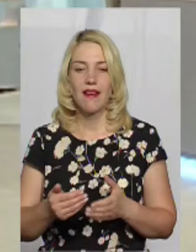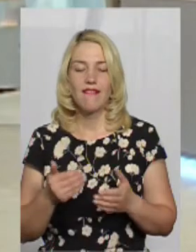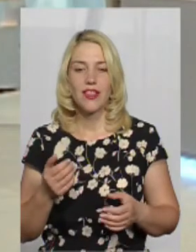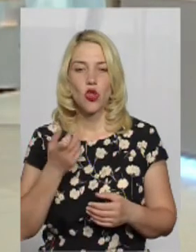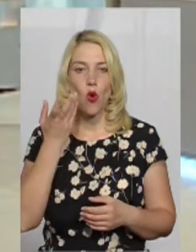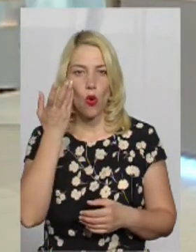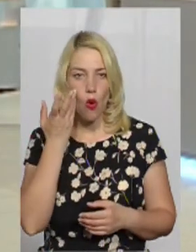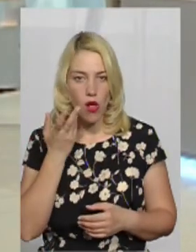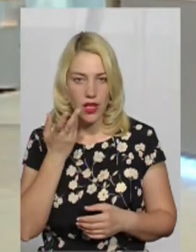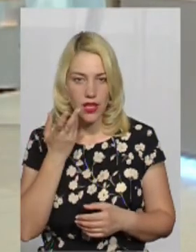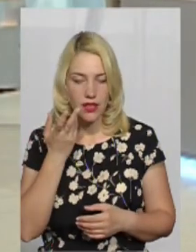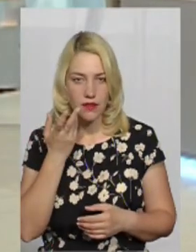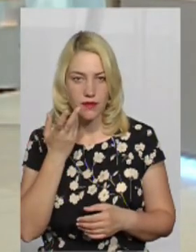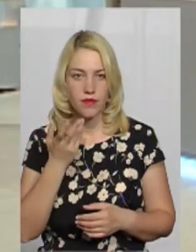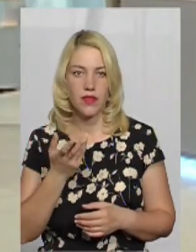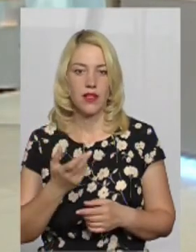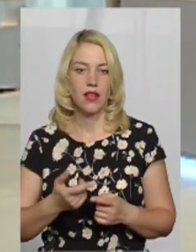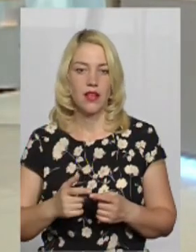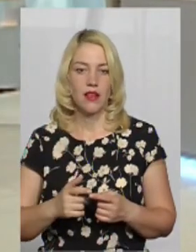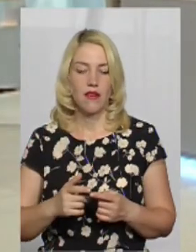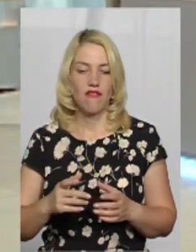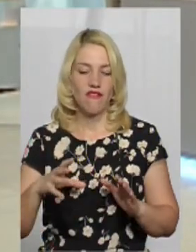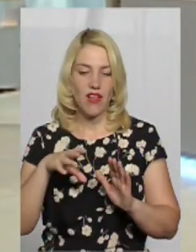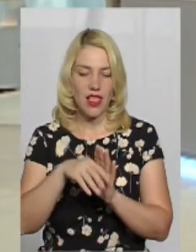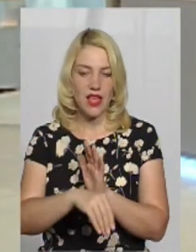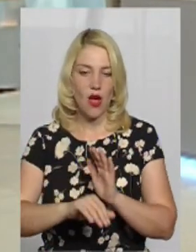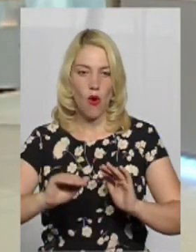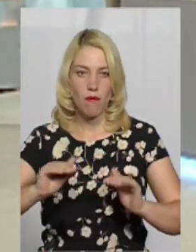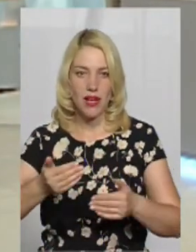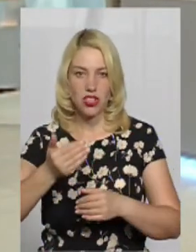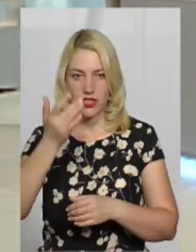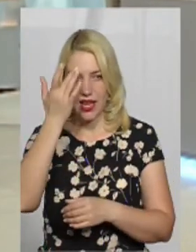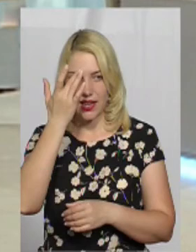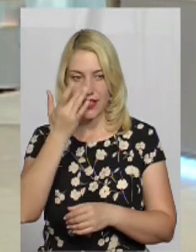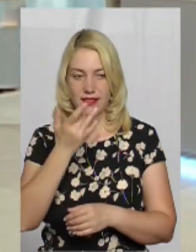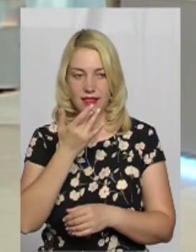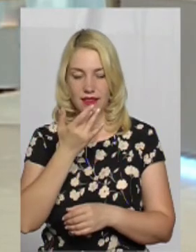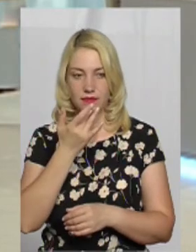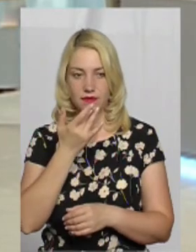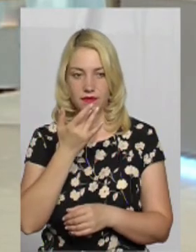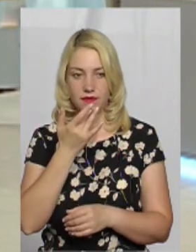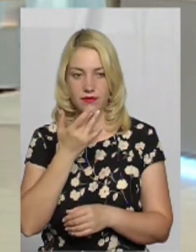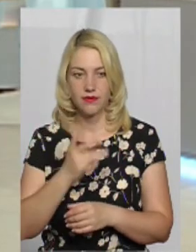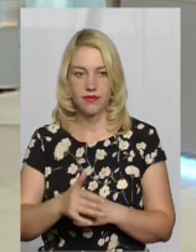Відколи ввели обмеження, таке літнє,